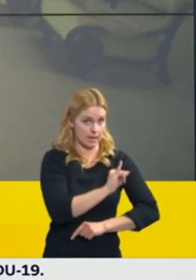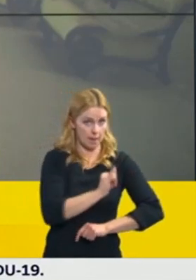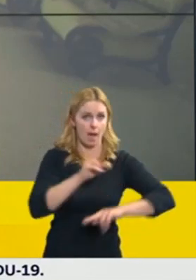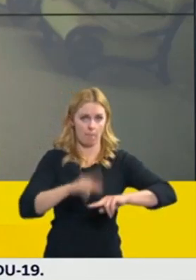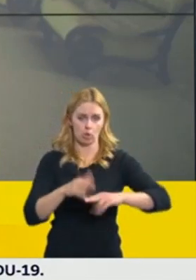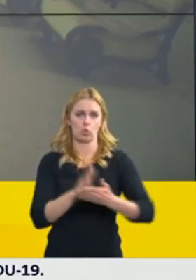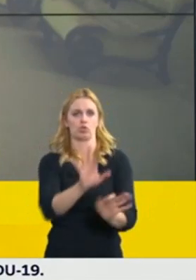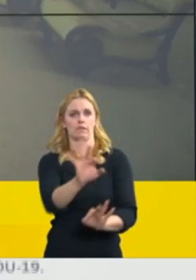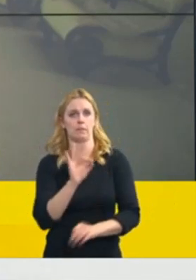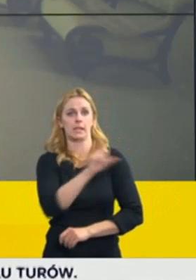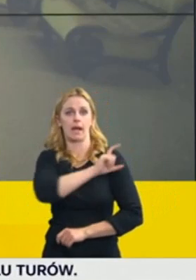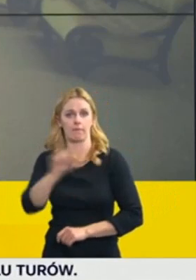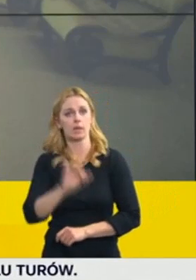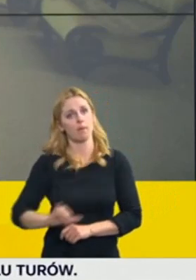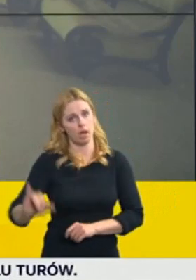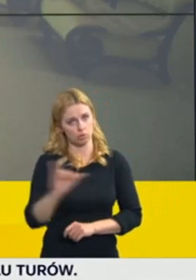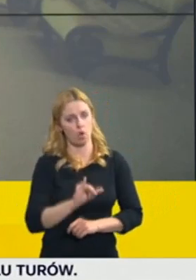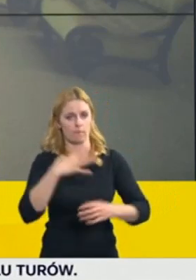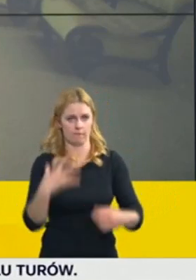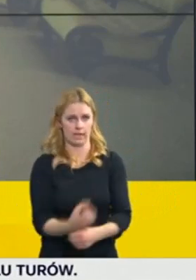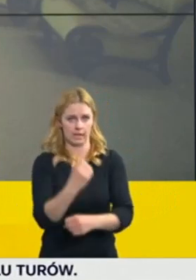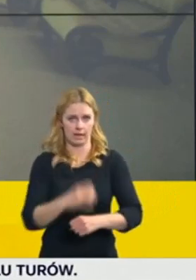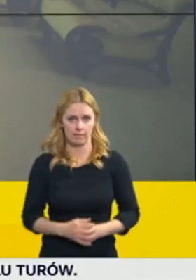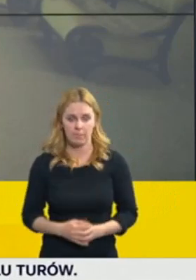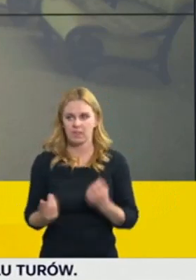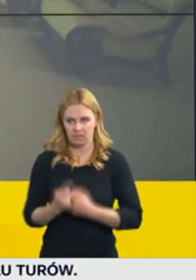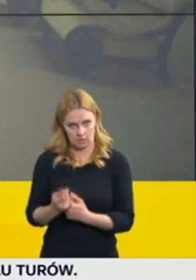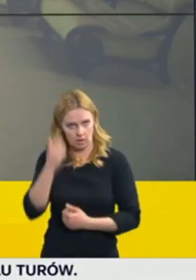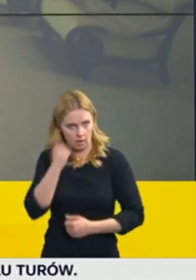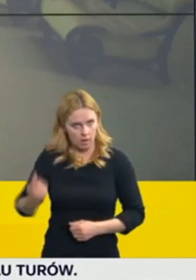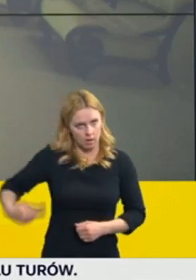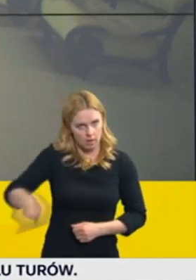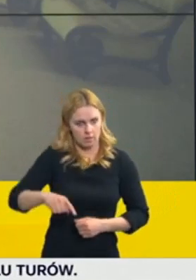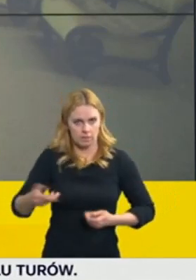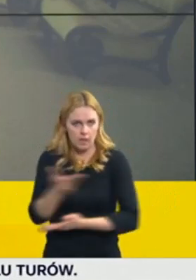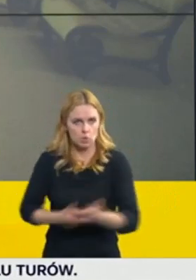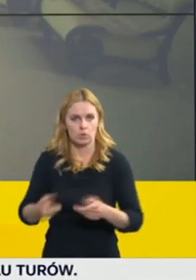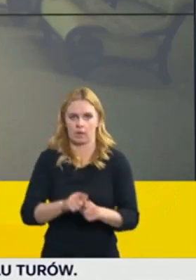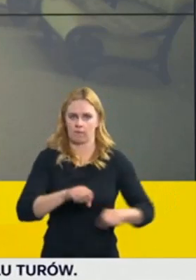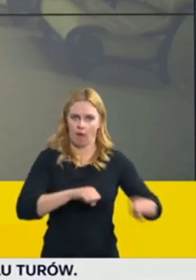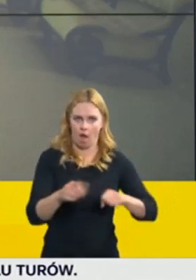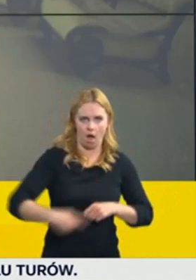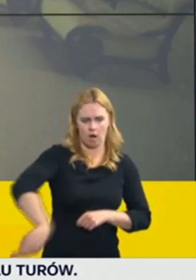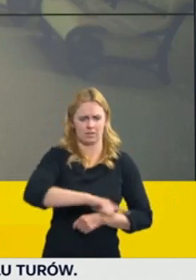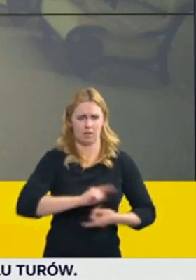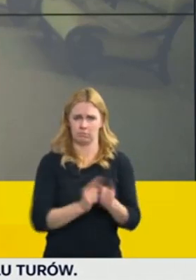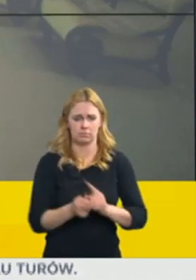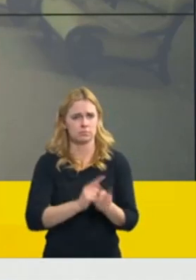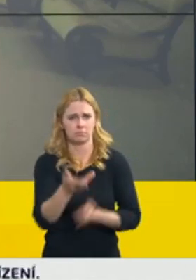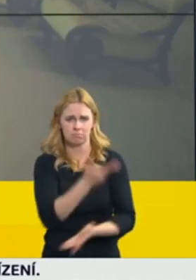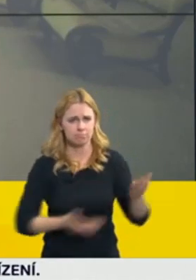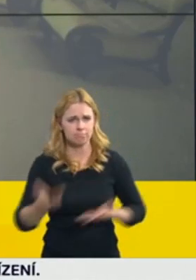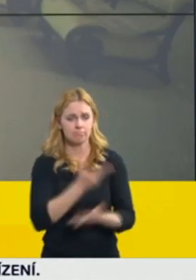které tu zakázku zadalo. Vzbudilo to hodně diskuzí. Na jednání vlády se byly přizváni a účastnili se tam